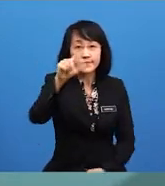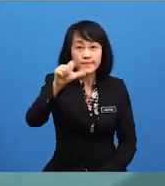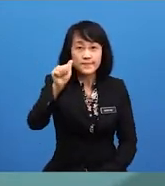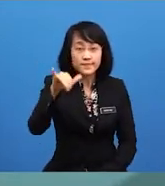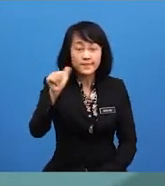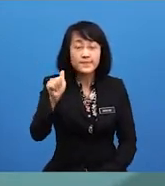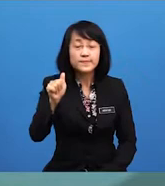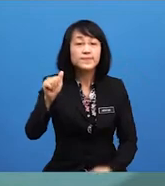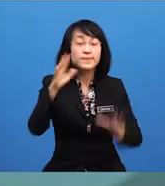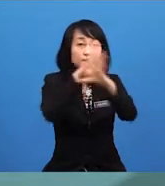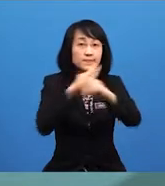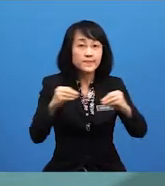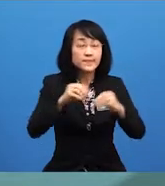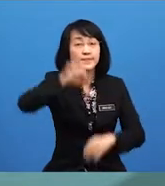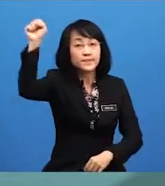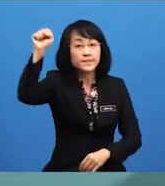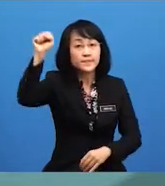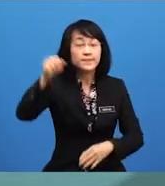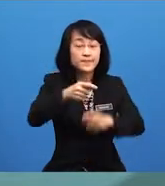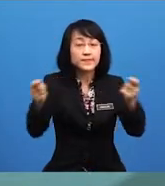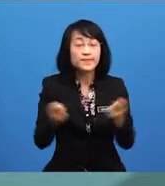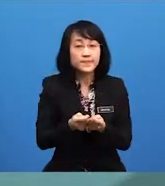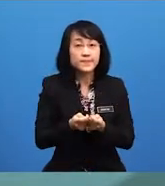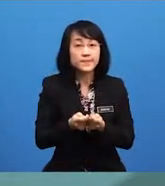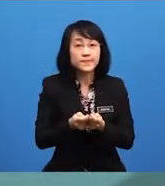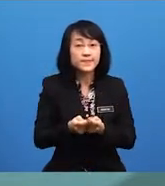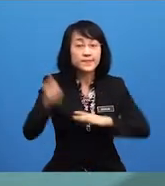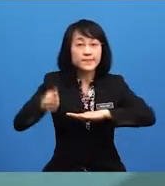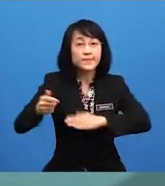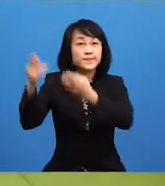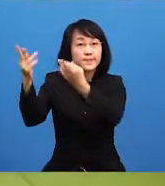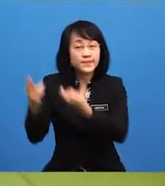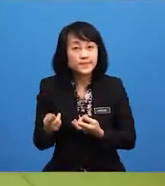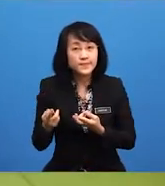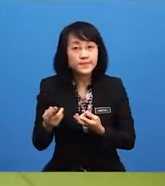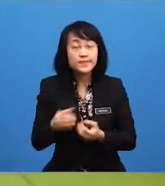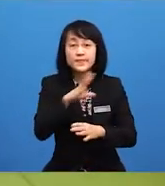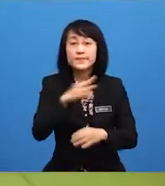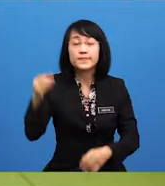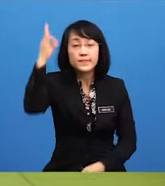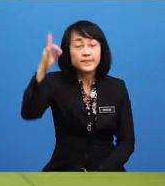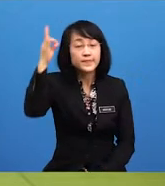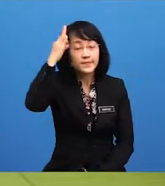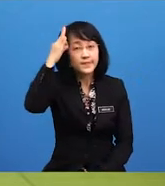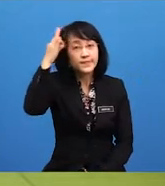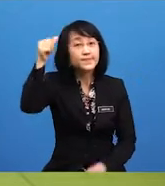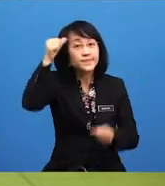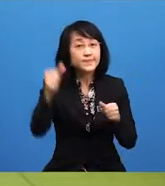Mahkamah Tinggi Sarawak dan Sabah, Mahkamah Rayuan dan Mahkamah Persekutuan. Ingat, murid-murid,